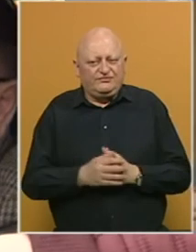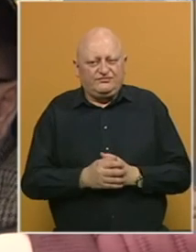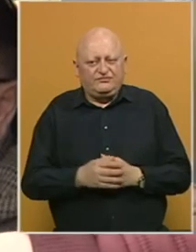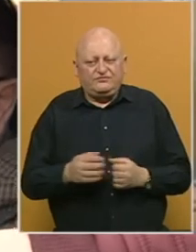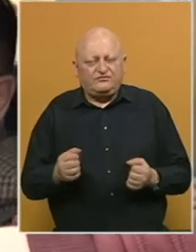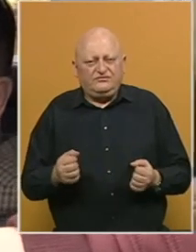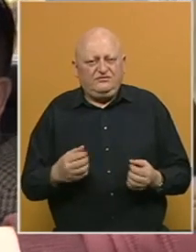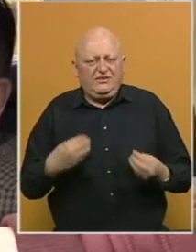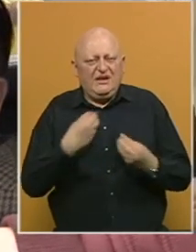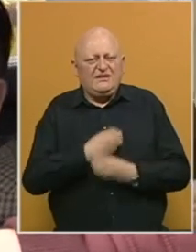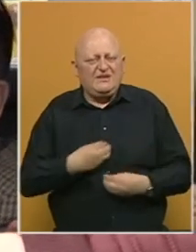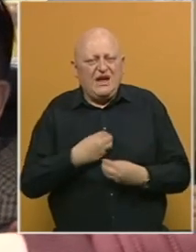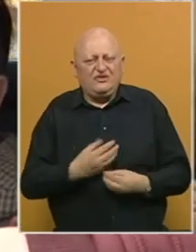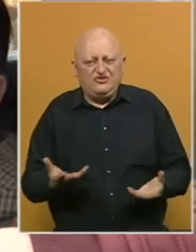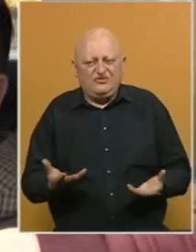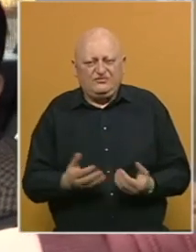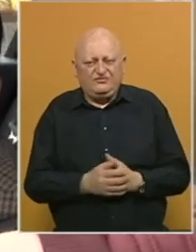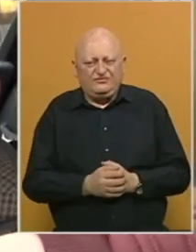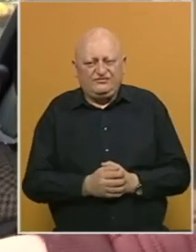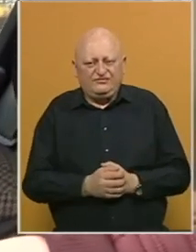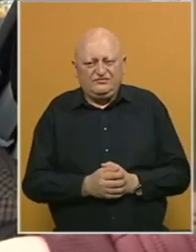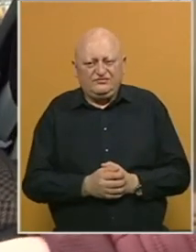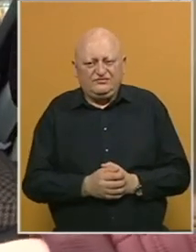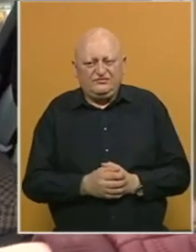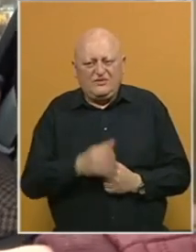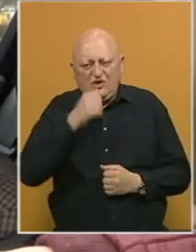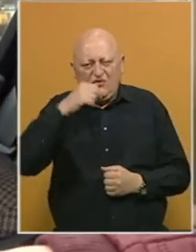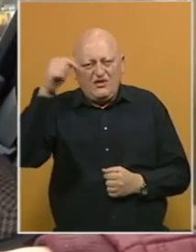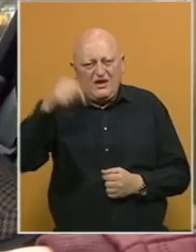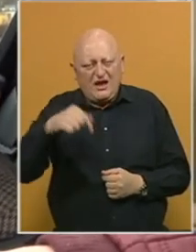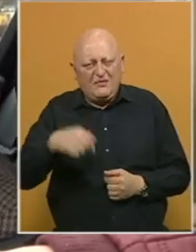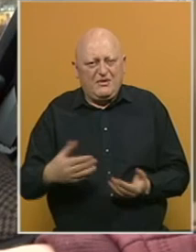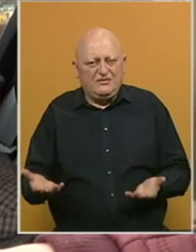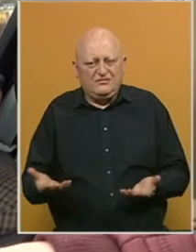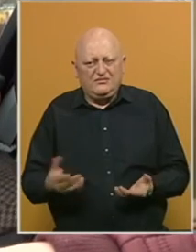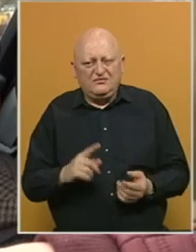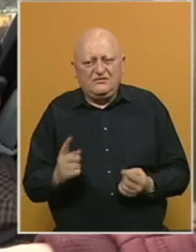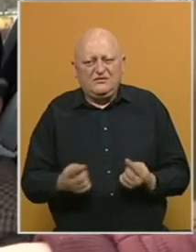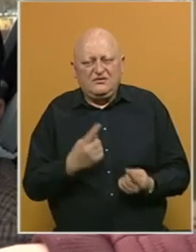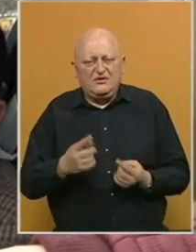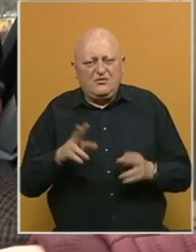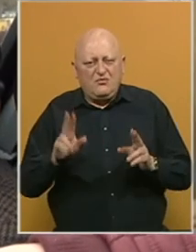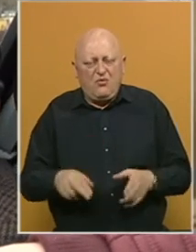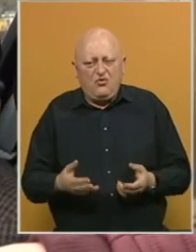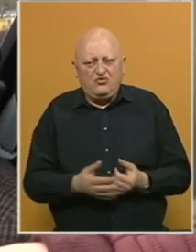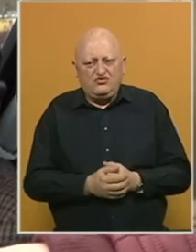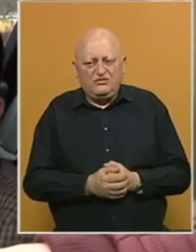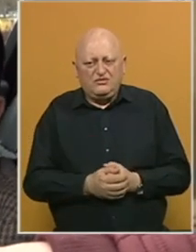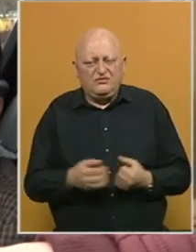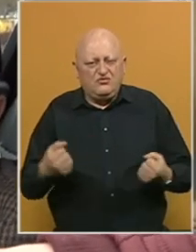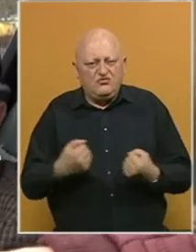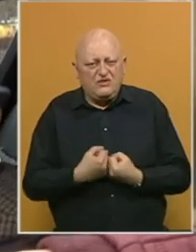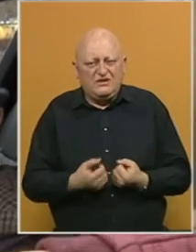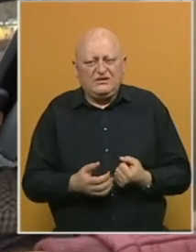je grozdo, kapala je voda na uslovnu mogućnost, udesa.